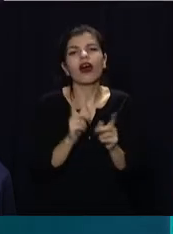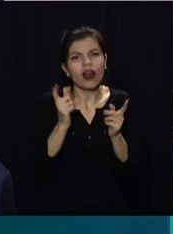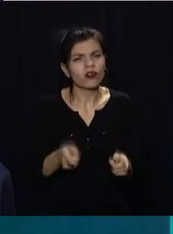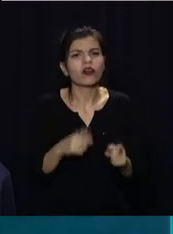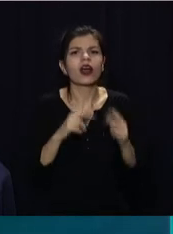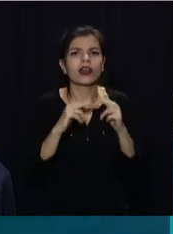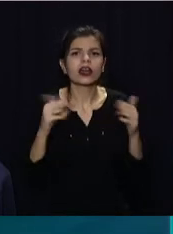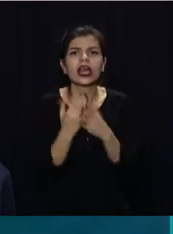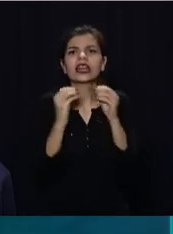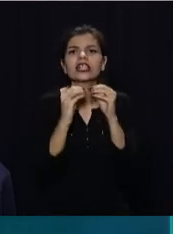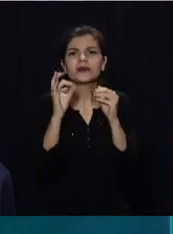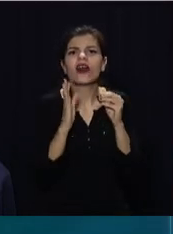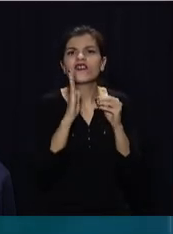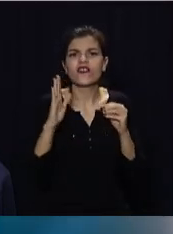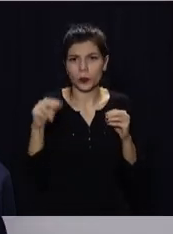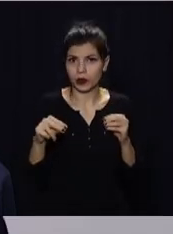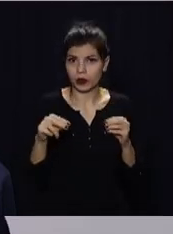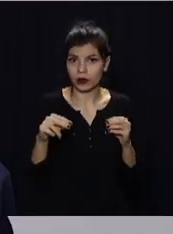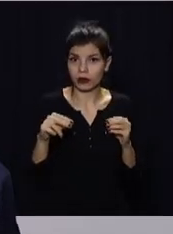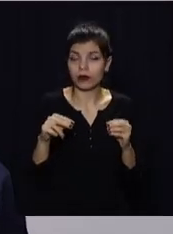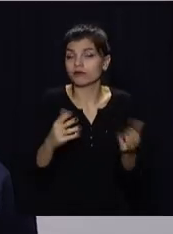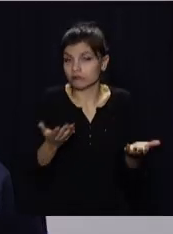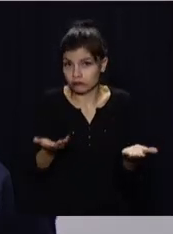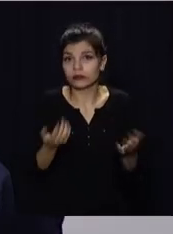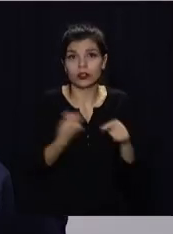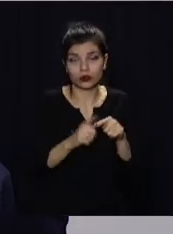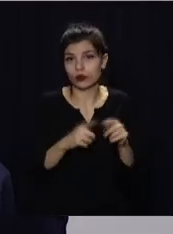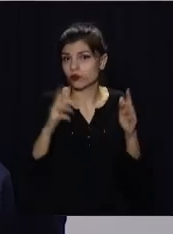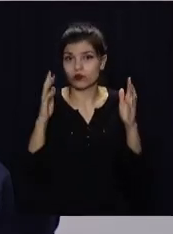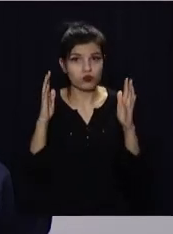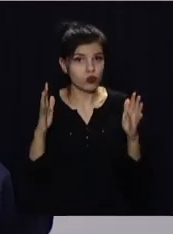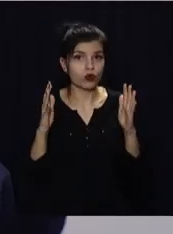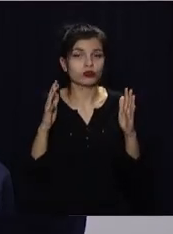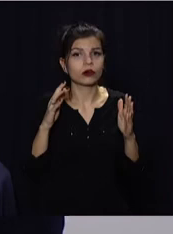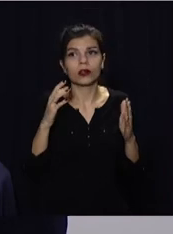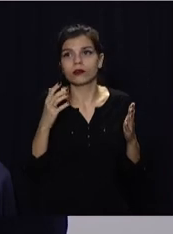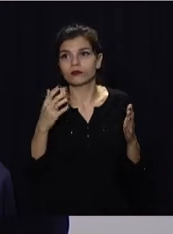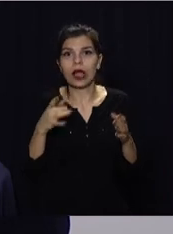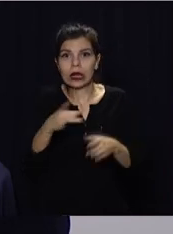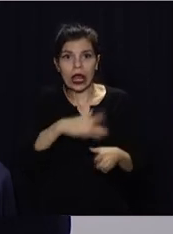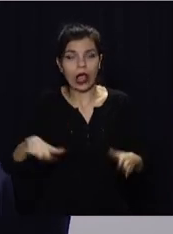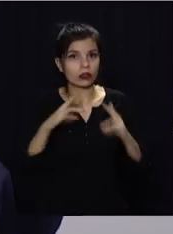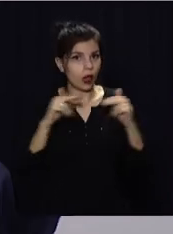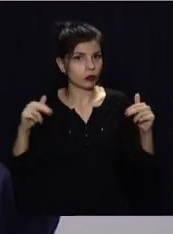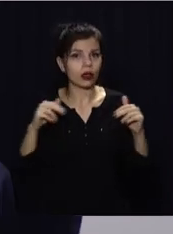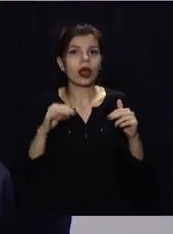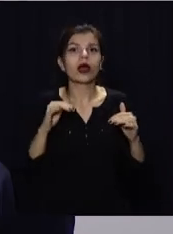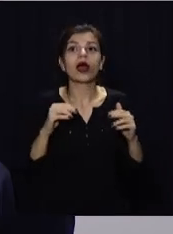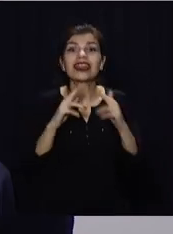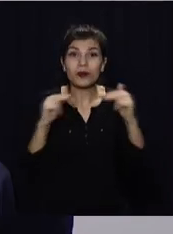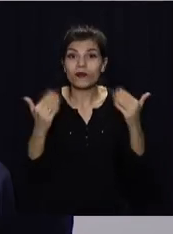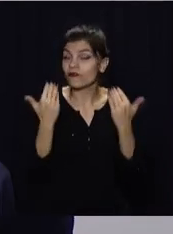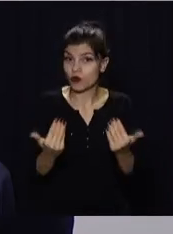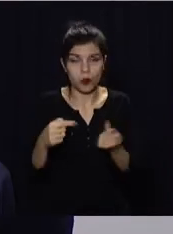Дніпропетровщина ще й 10% ВВП. Тож це великий такий промисловий регіон, бізнес